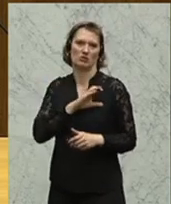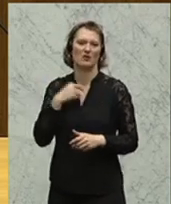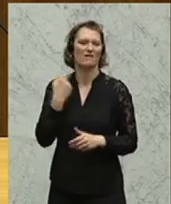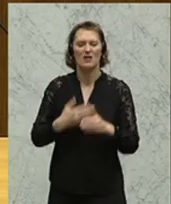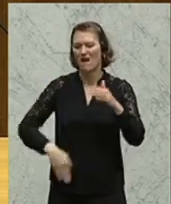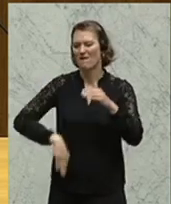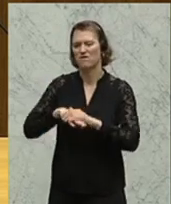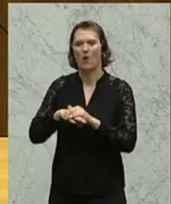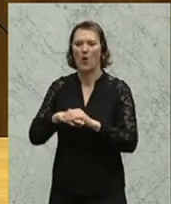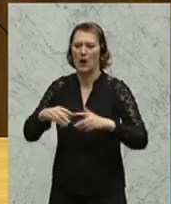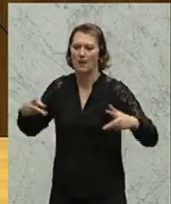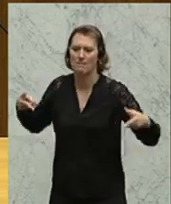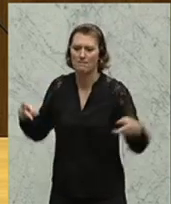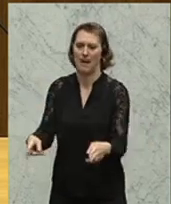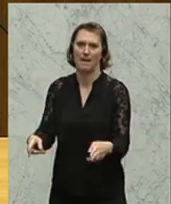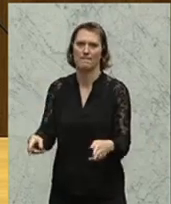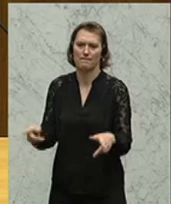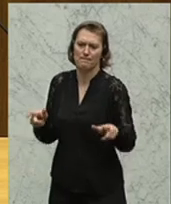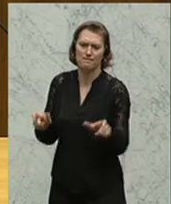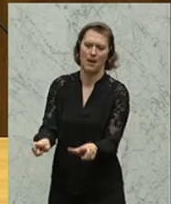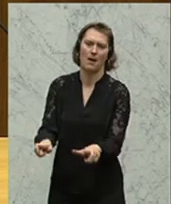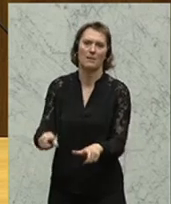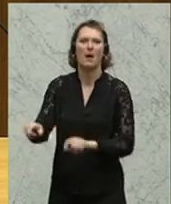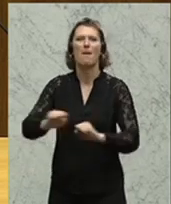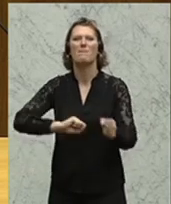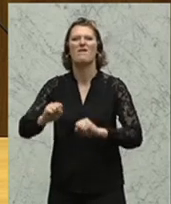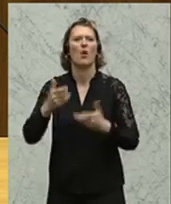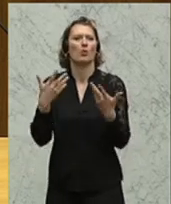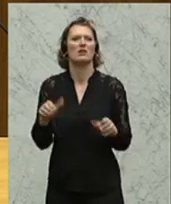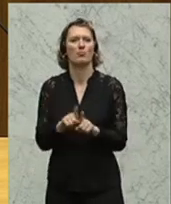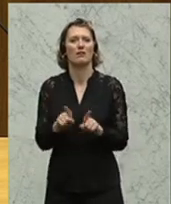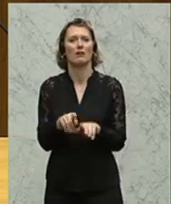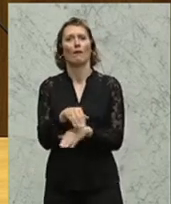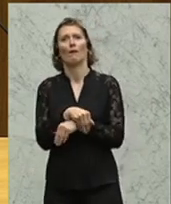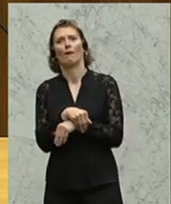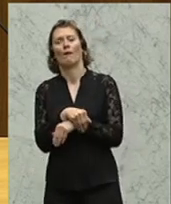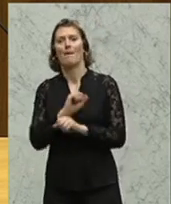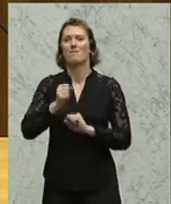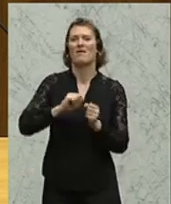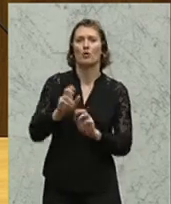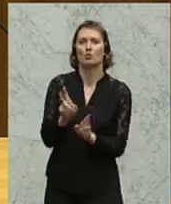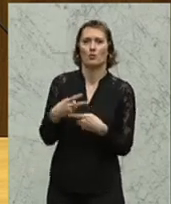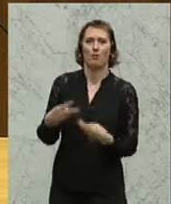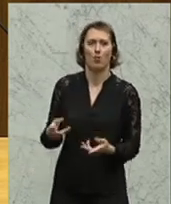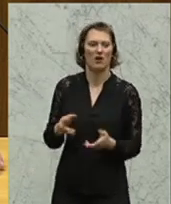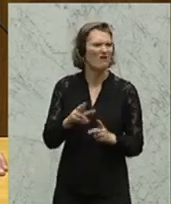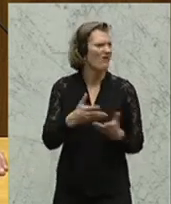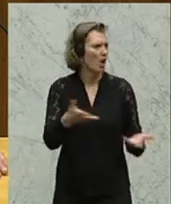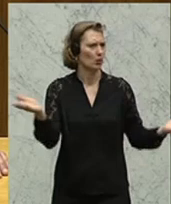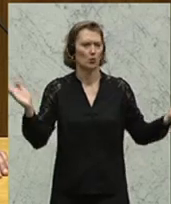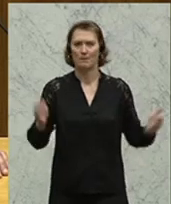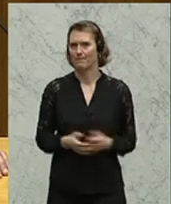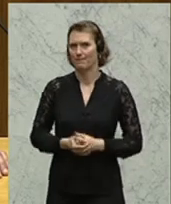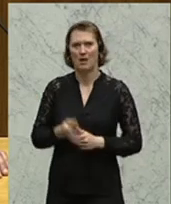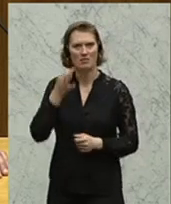schneiden ihnen ja die Luft ab zum Leben. Die können uns ja nicht mehr bewegen. Die sind ja in einem kommatösen Zustand, meine Damen und Herren. Und das ist ja nicht